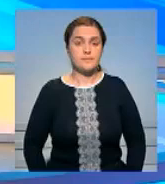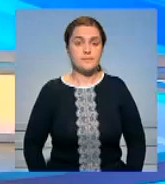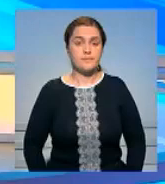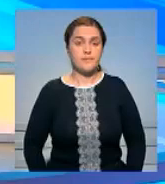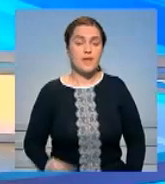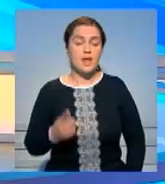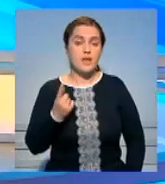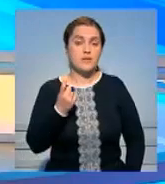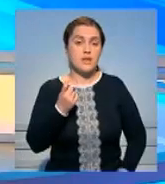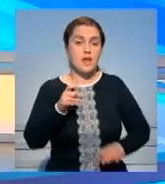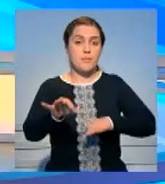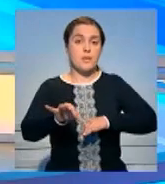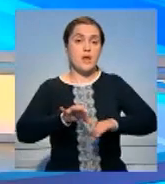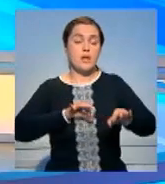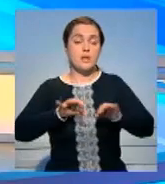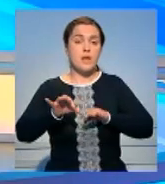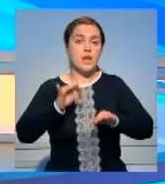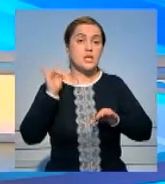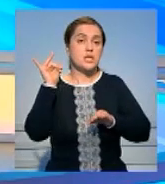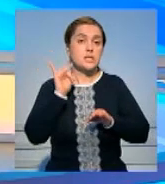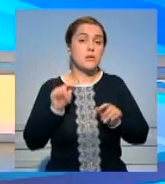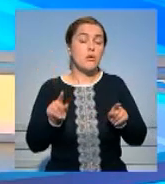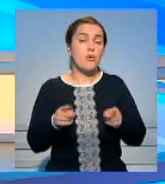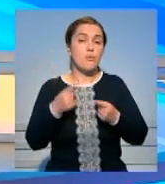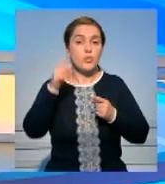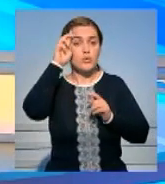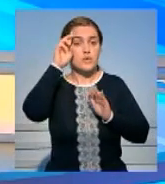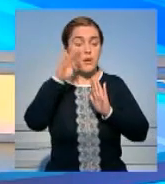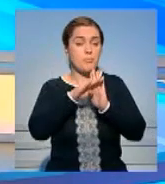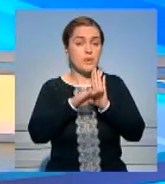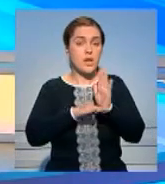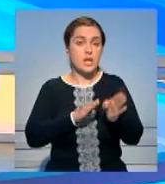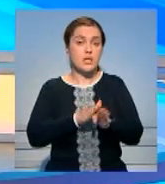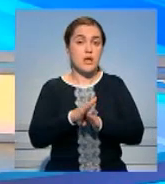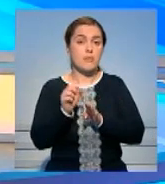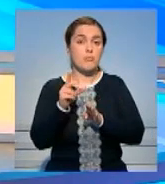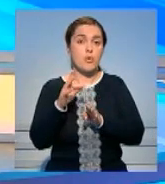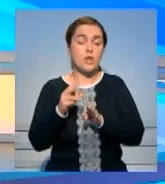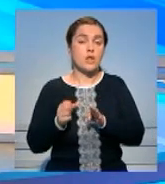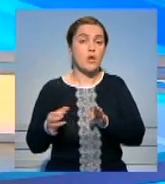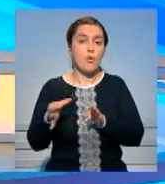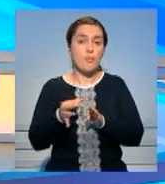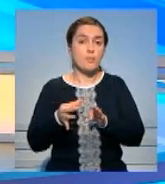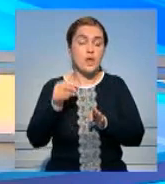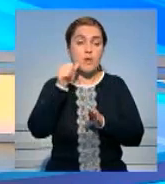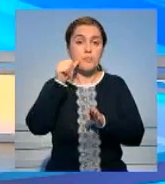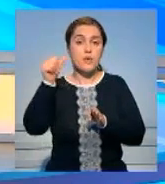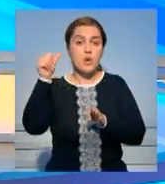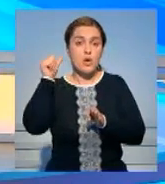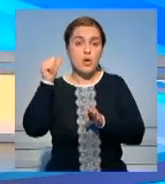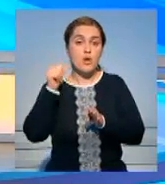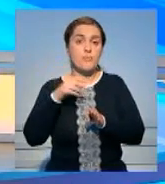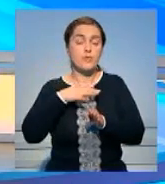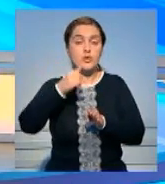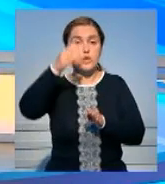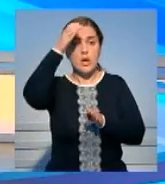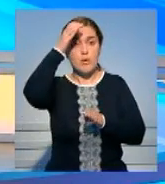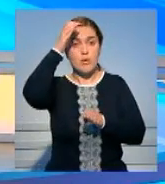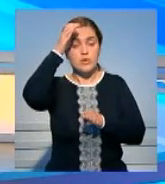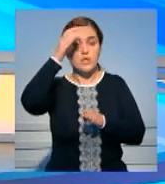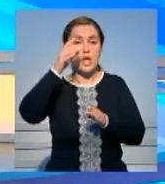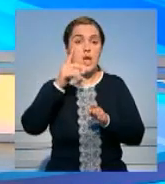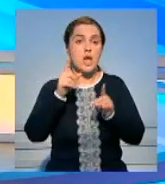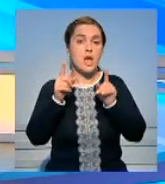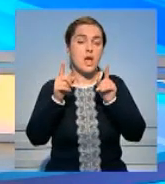Более ста проектов в рамках программы «Рухани Жангру» реализовано в Акмолинской области в прошлом году. Итоги подвели на научно-практической